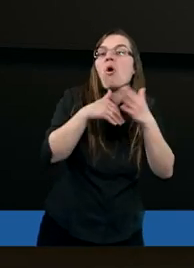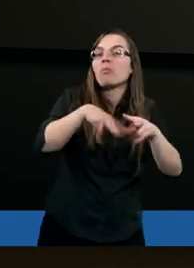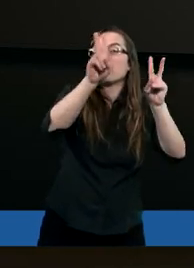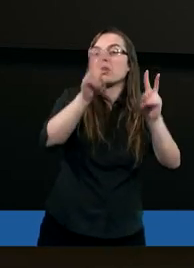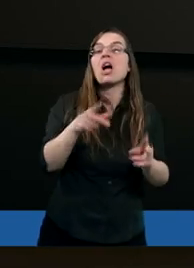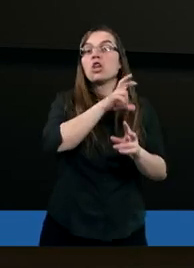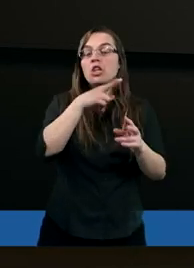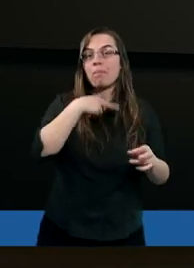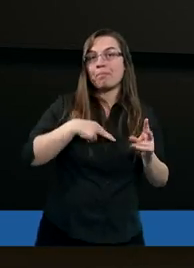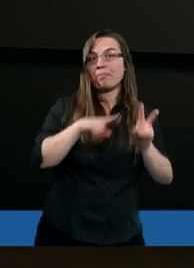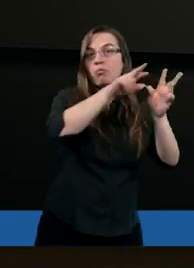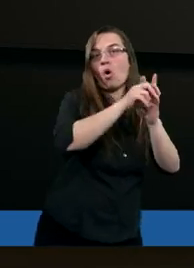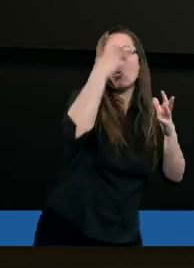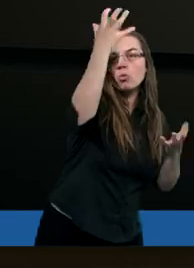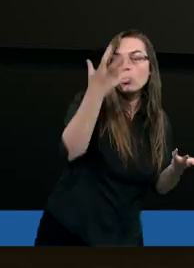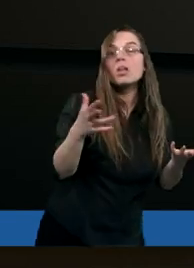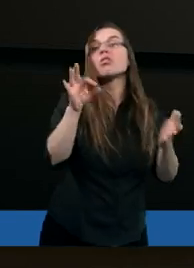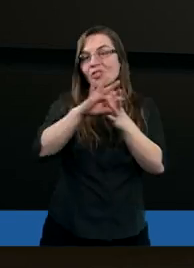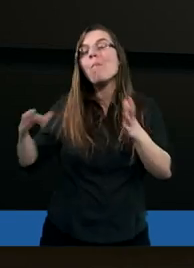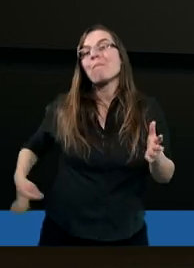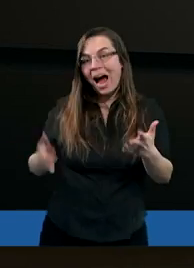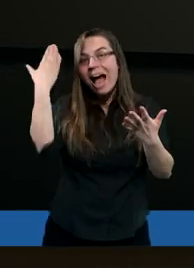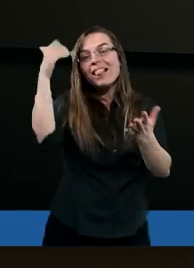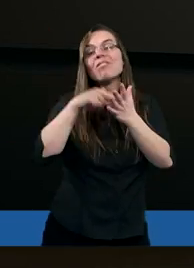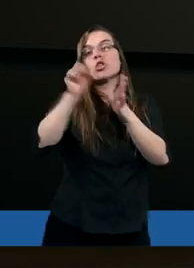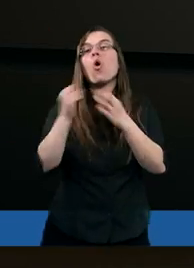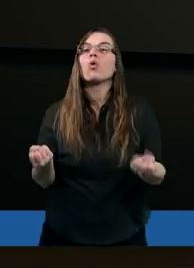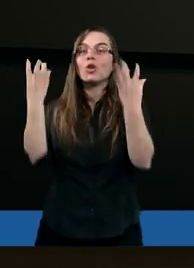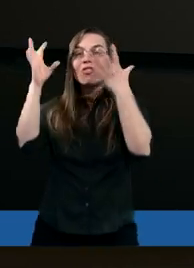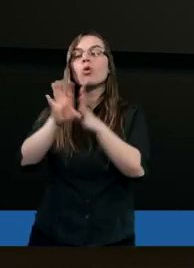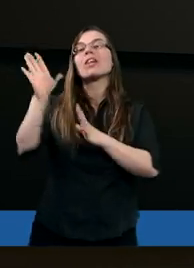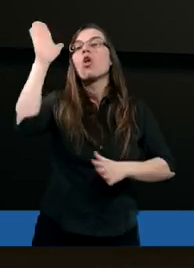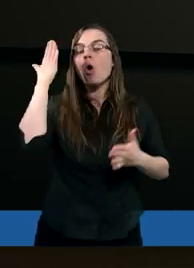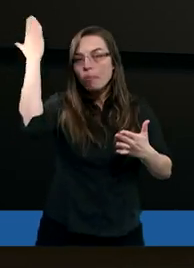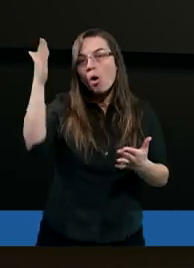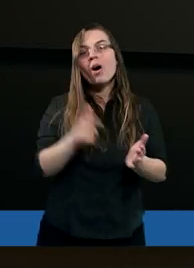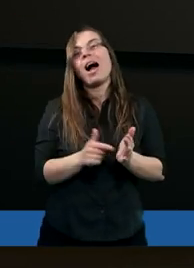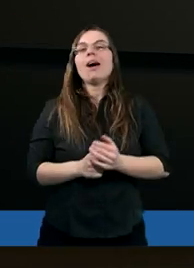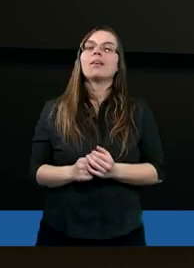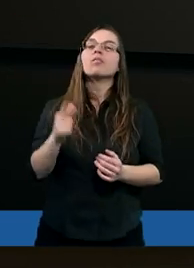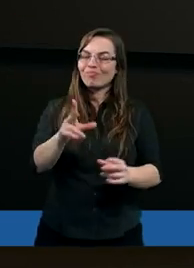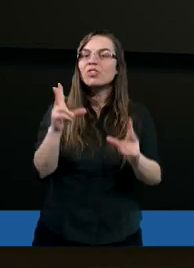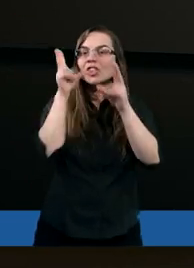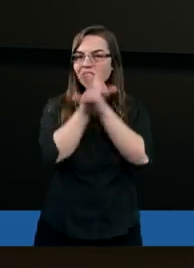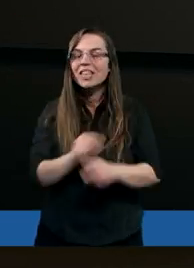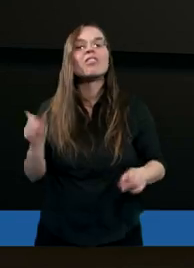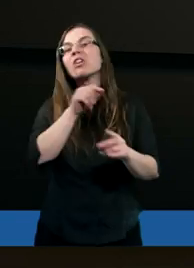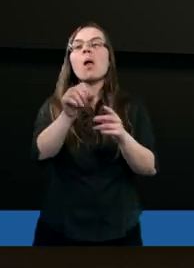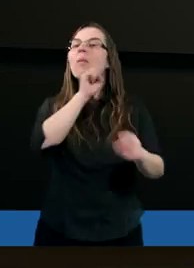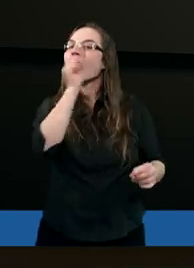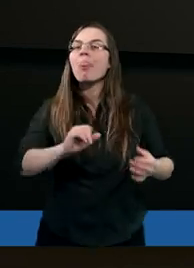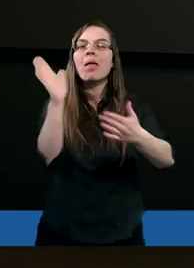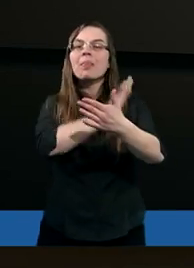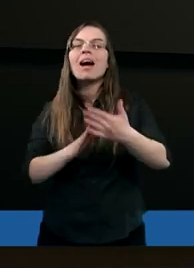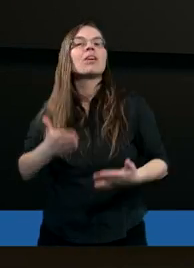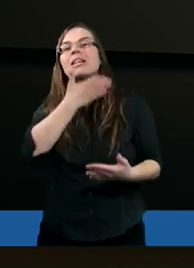dowiedzą się, my należymy do Króla, do Pana, do Stwórcy, do Boga. No rzeczywiście, żaden naród